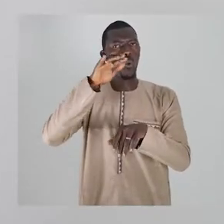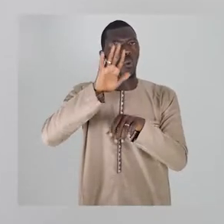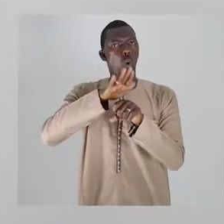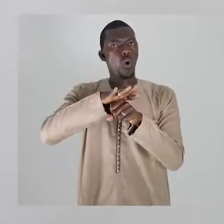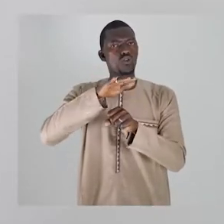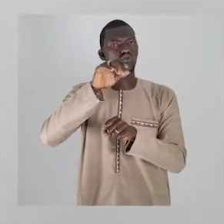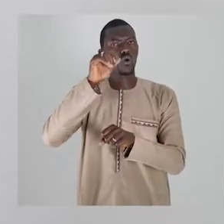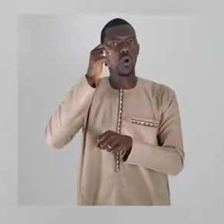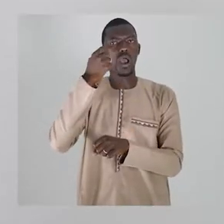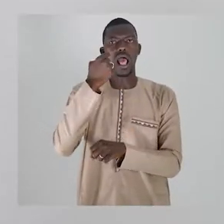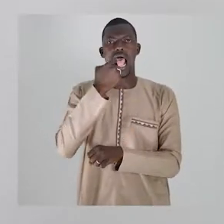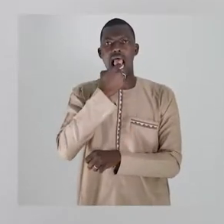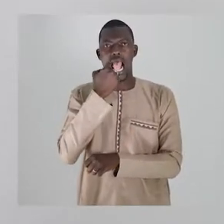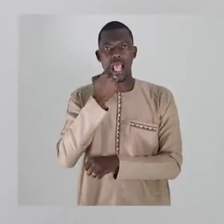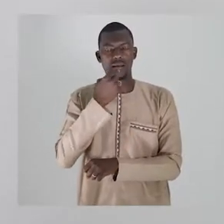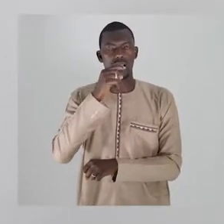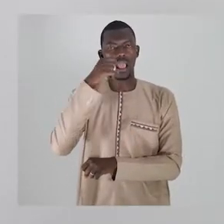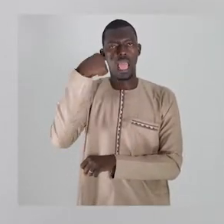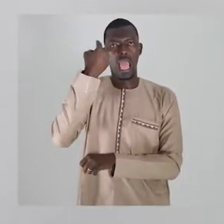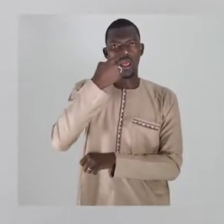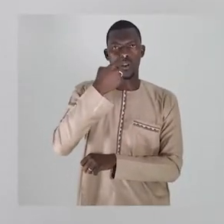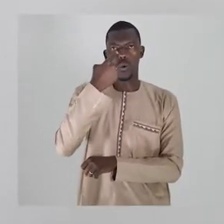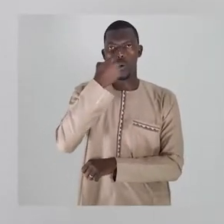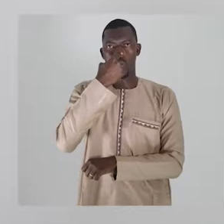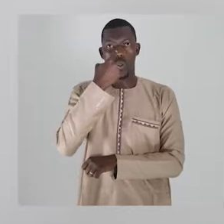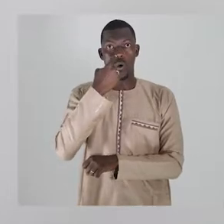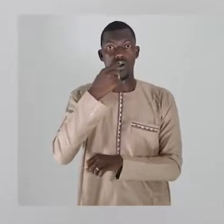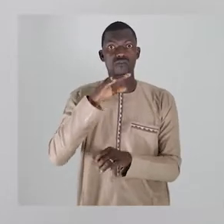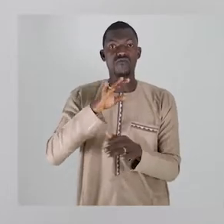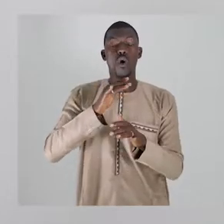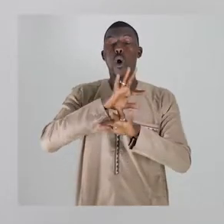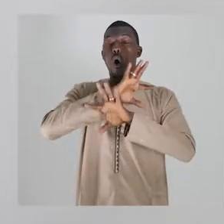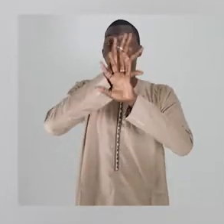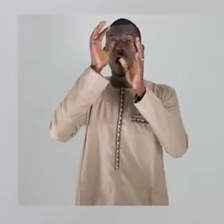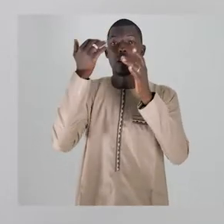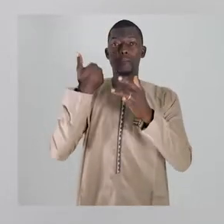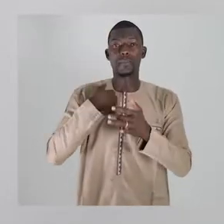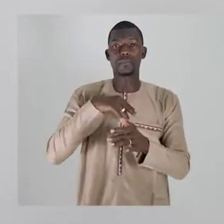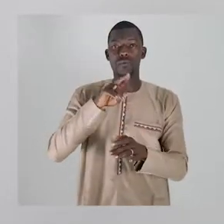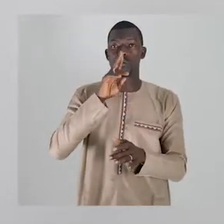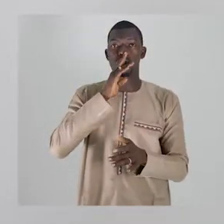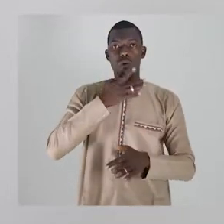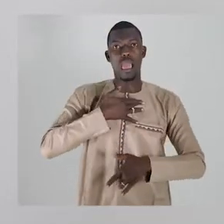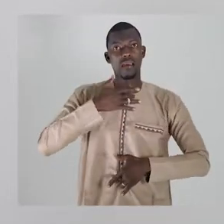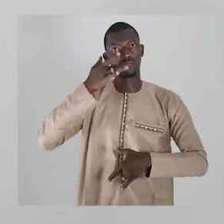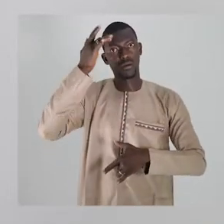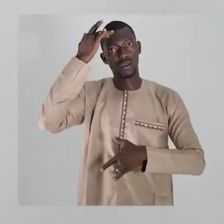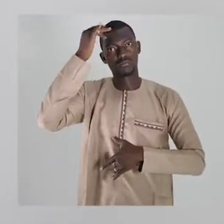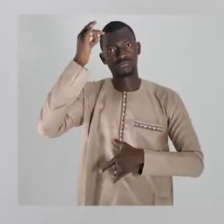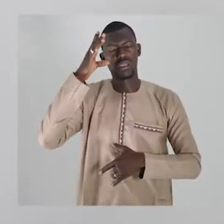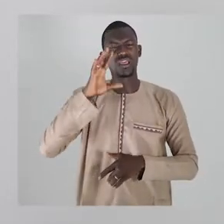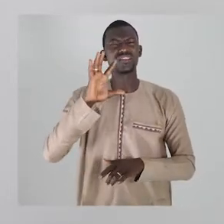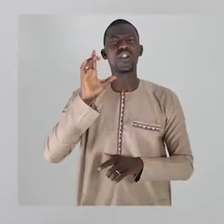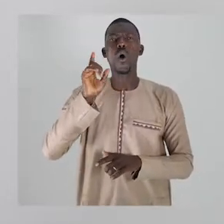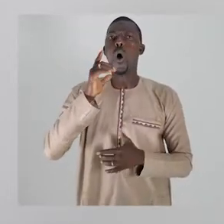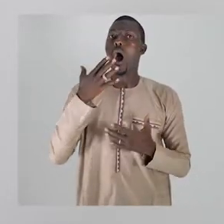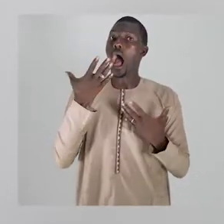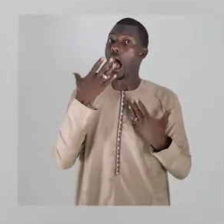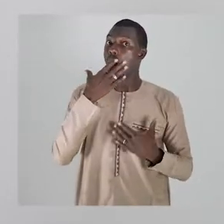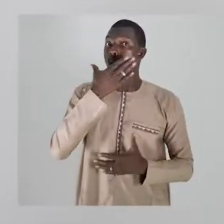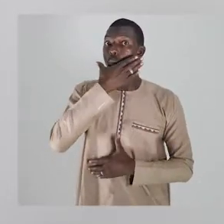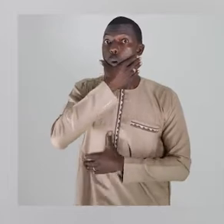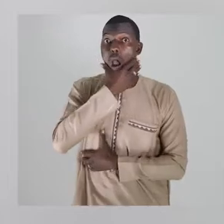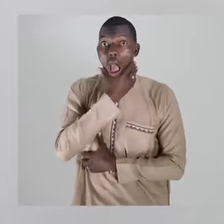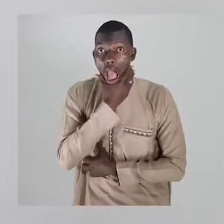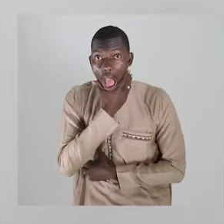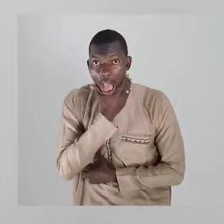ananumanjumu na baba jika sumutu kuhu. Mane kimo. Mante nakana katisaka. Kulacha kuchila kukuoja ananumanjumu abajutu. Pambungo